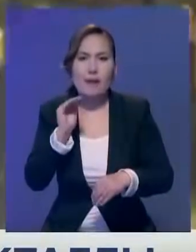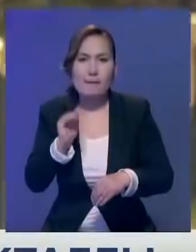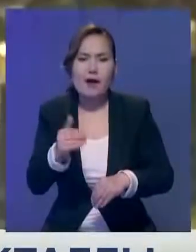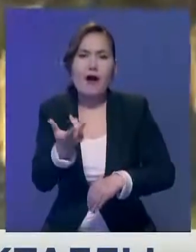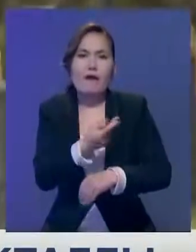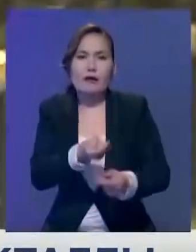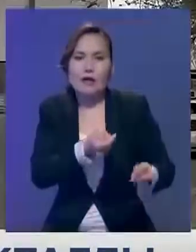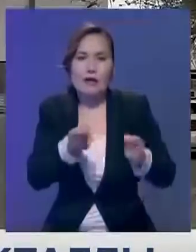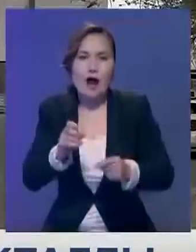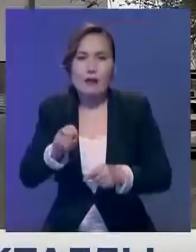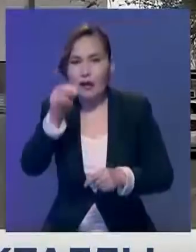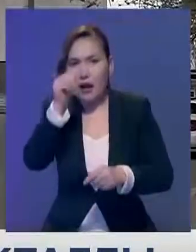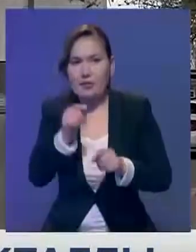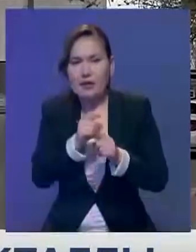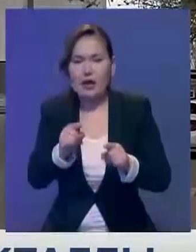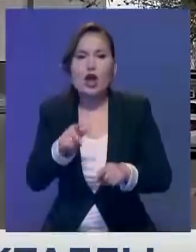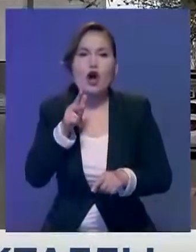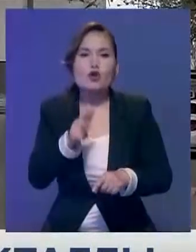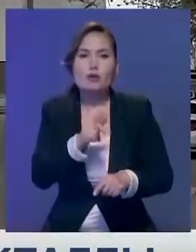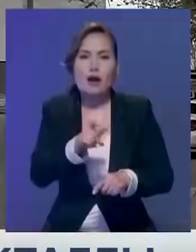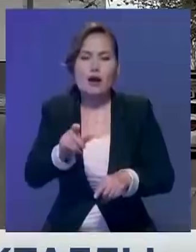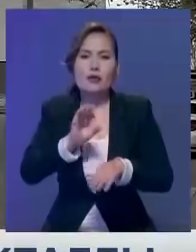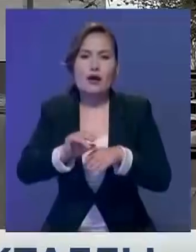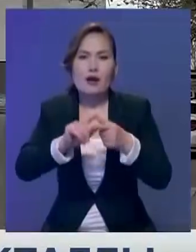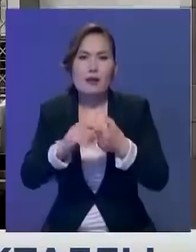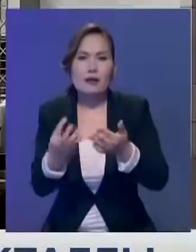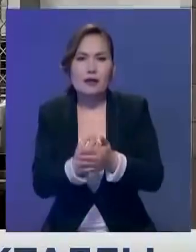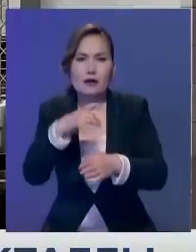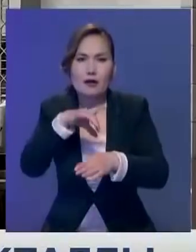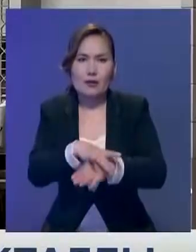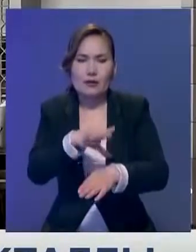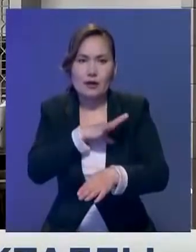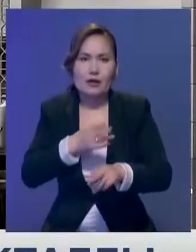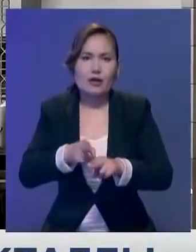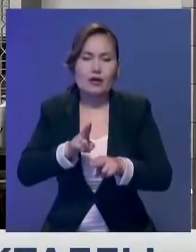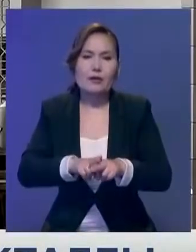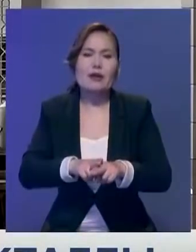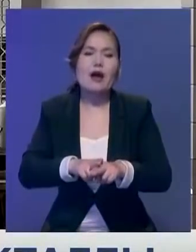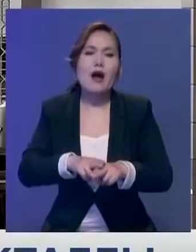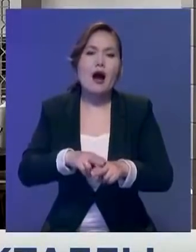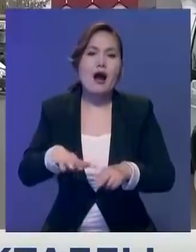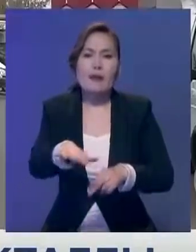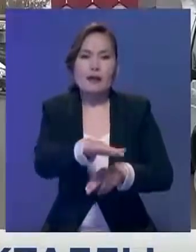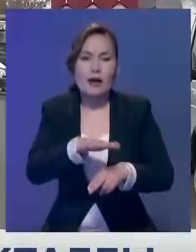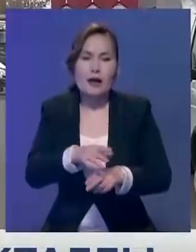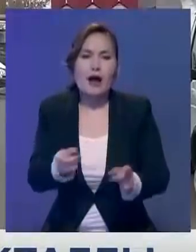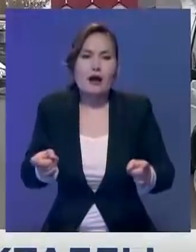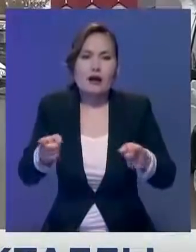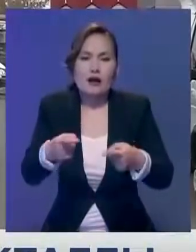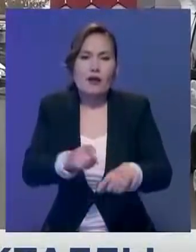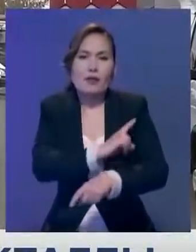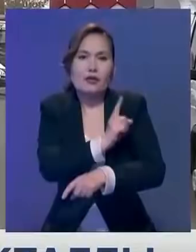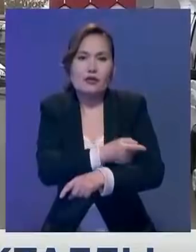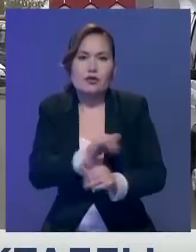Сәуір әйінің басынан бері 3000 адам коронавирус инфекциясын ұжықтырыпты. Соған байланысты аймақта карантиндік